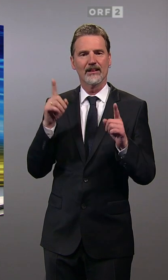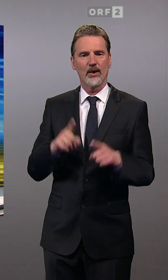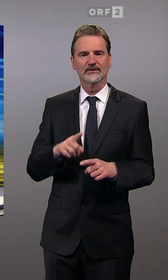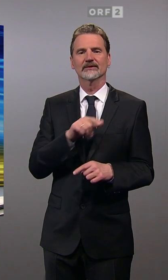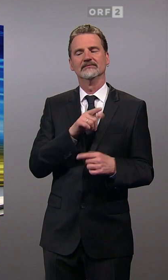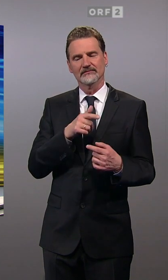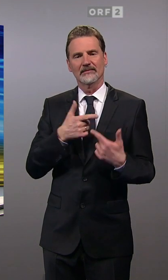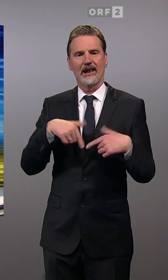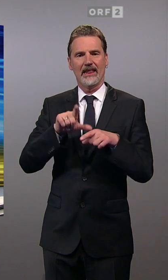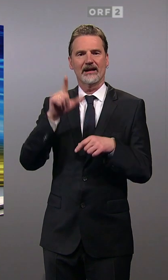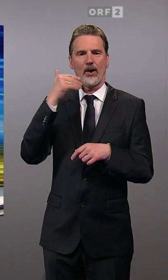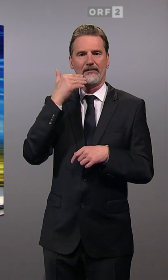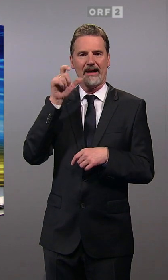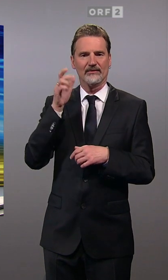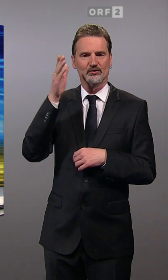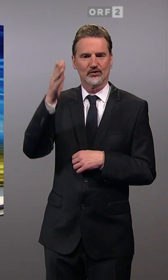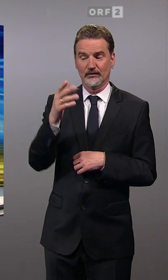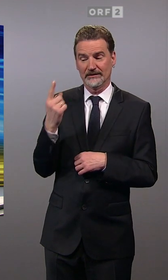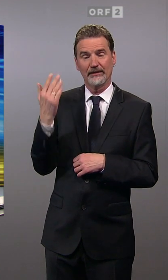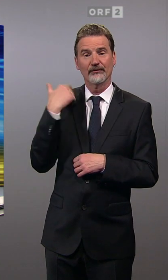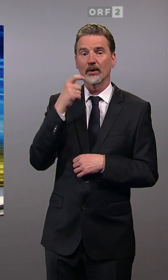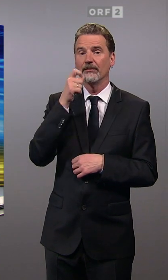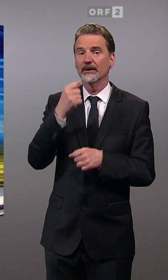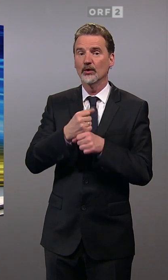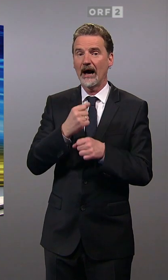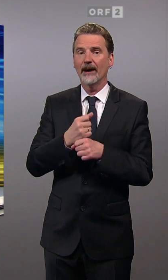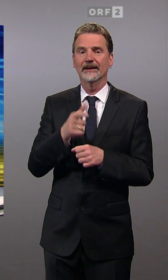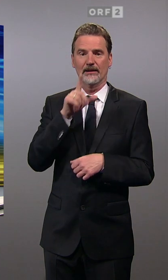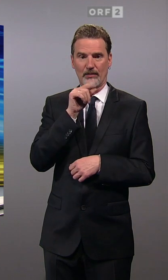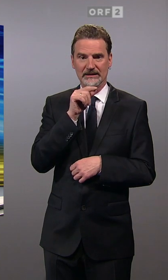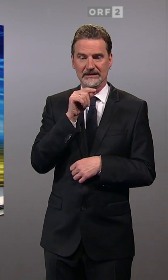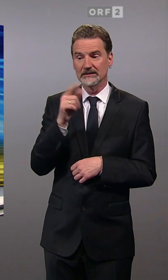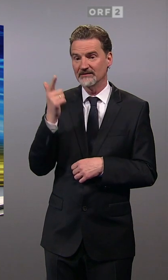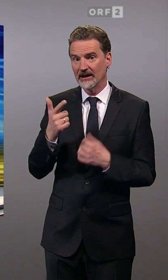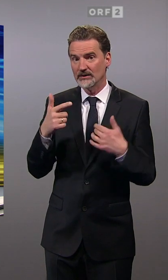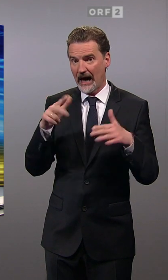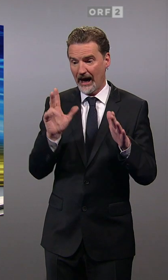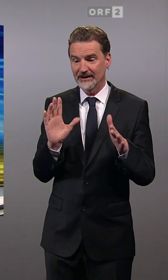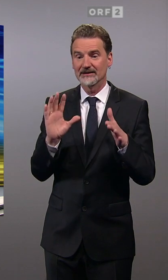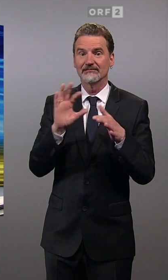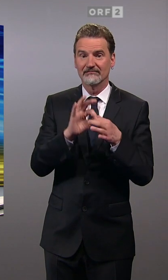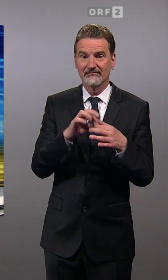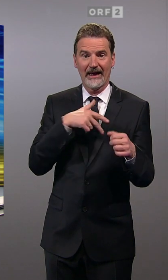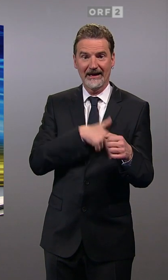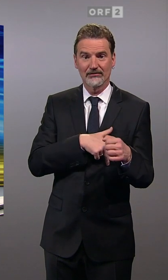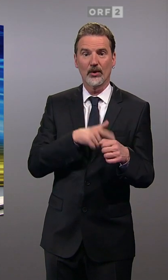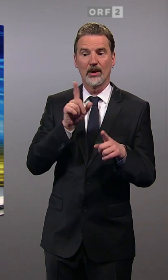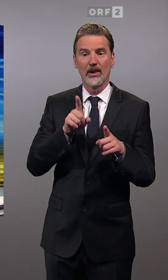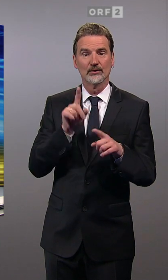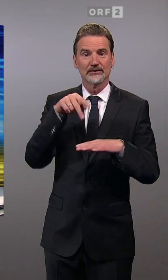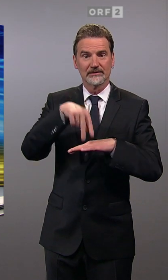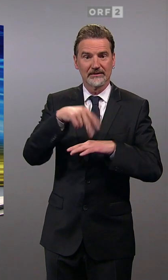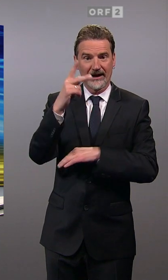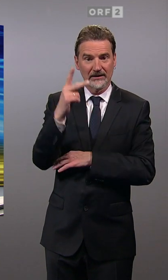ist es die zweite Landtagswahl. 2018 hat er für die Sozialdemokraten ein Plus geholt. Allerdings die Wahl davor, die Wahl 2013,